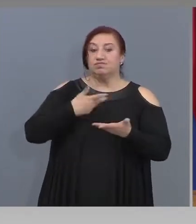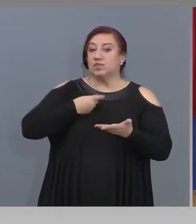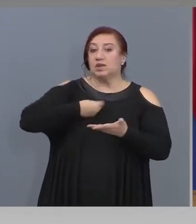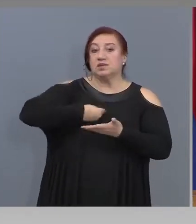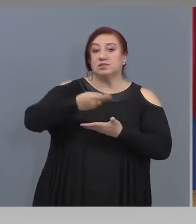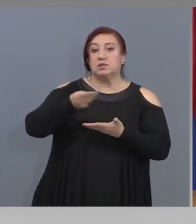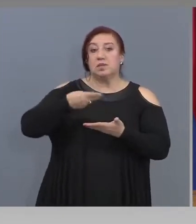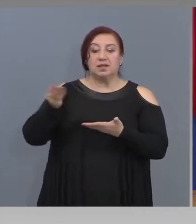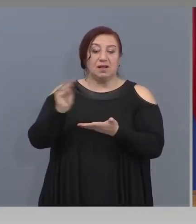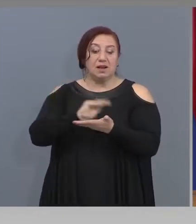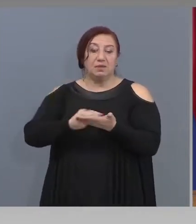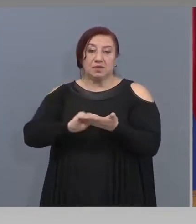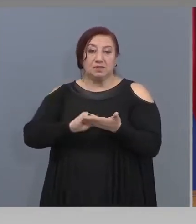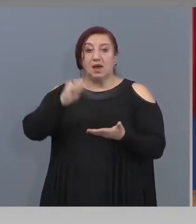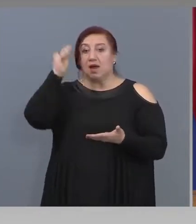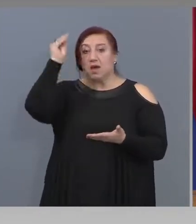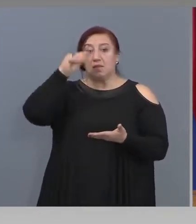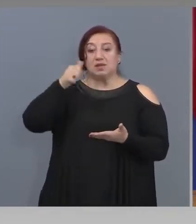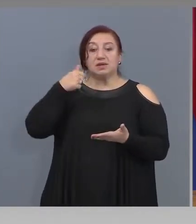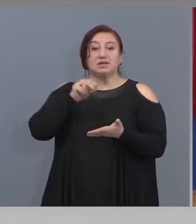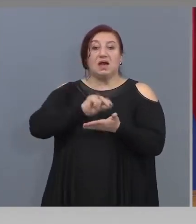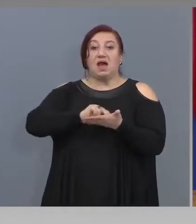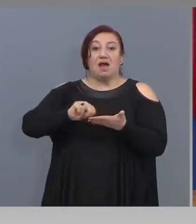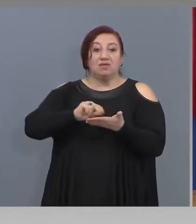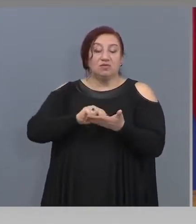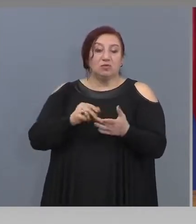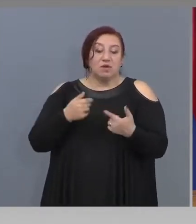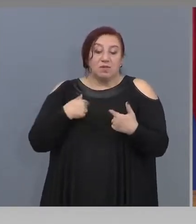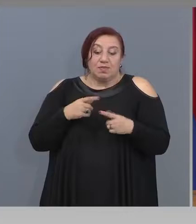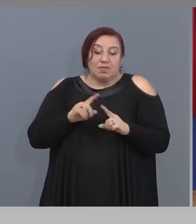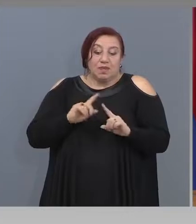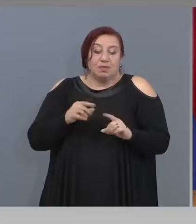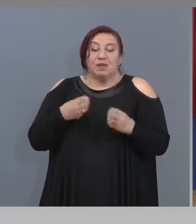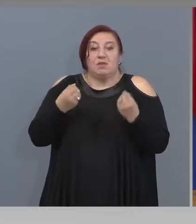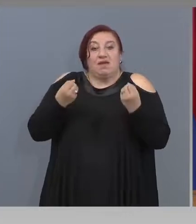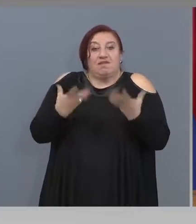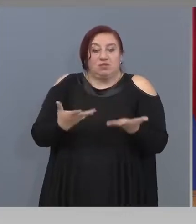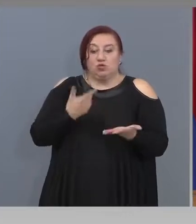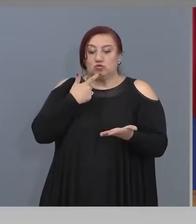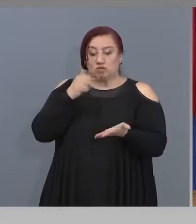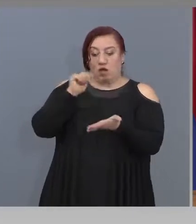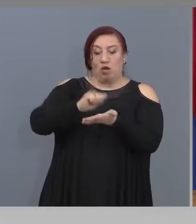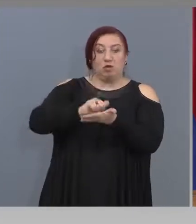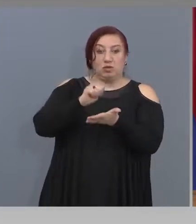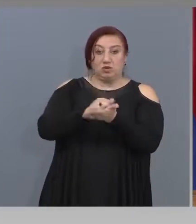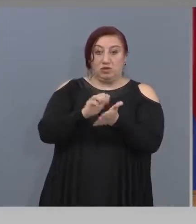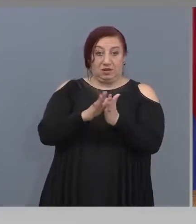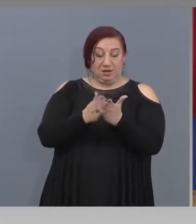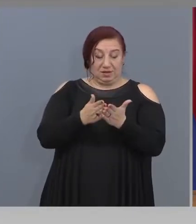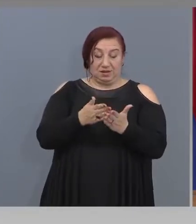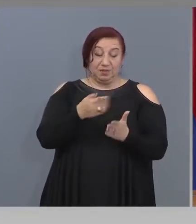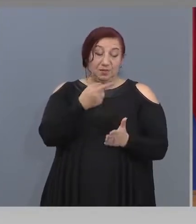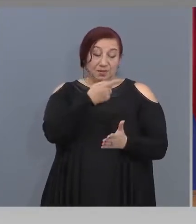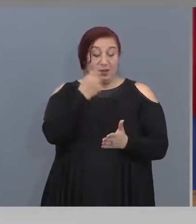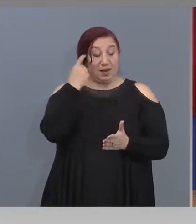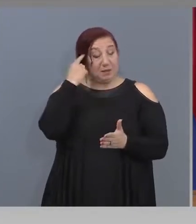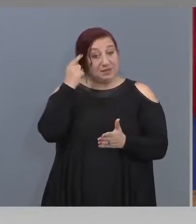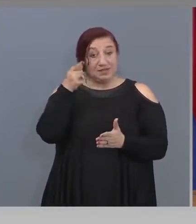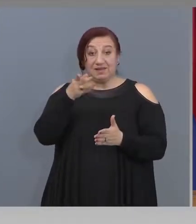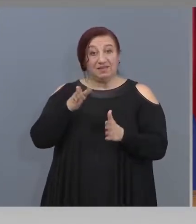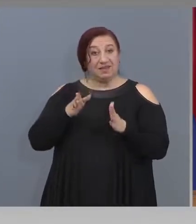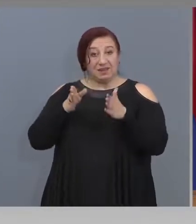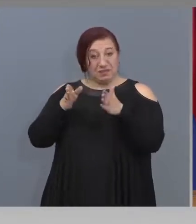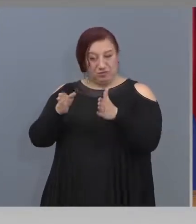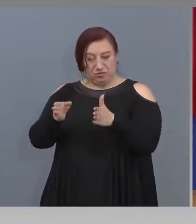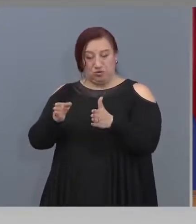че български автори няма просто да могат физически да издават. Мислите ли в тази посока? Това е първият ми въпрос. И втория ми